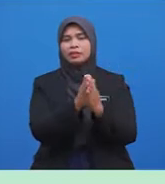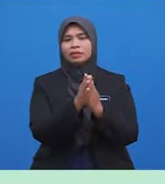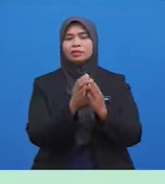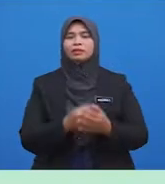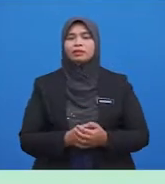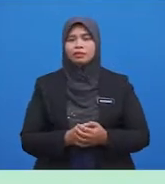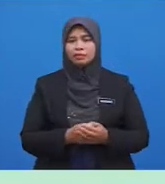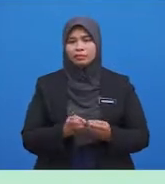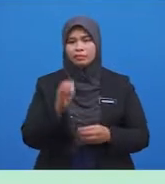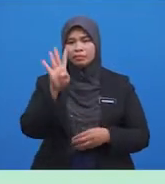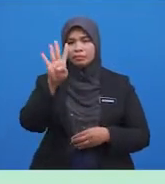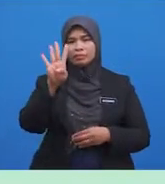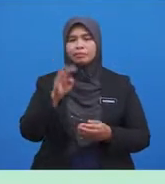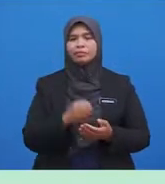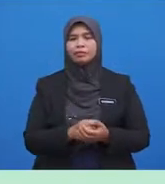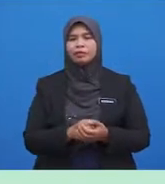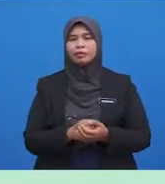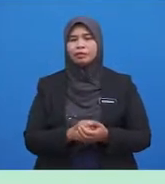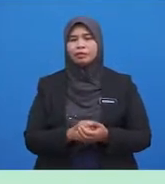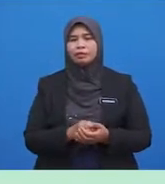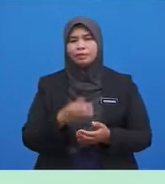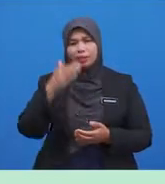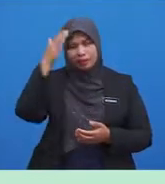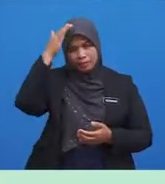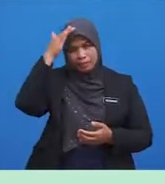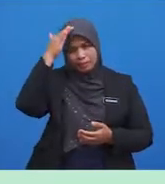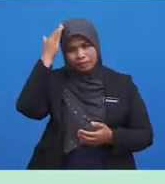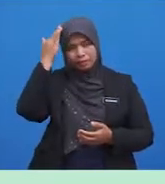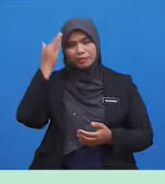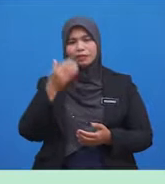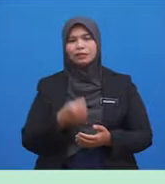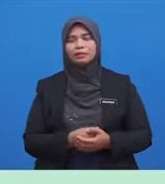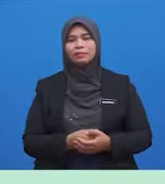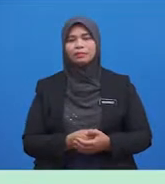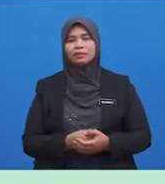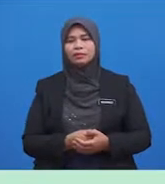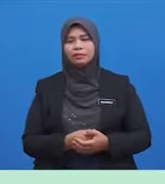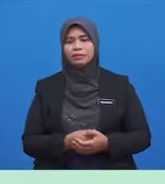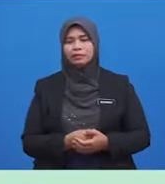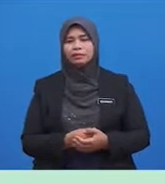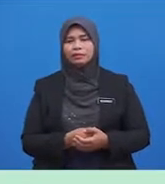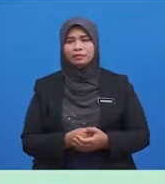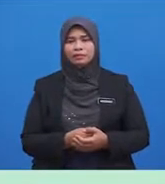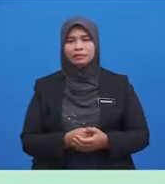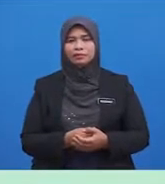Yang Keempat Menyapu Sebahagian Kepala